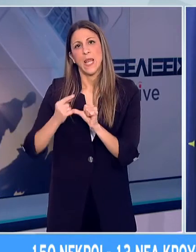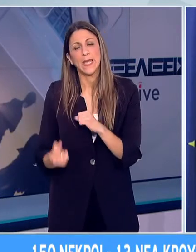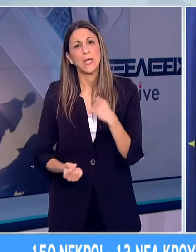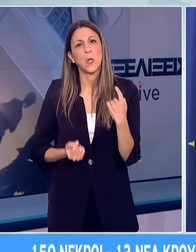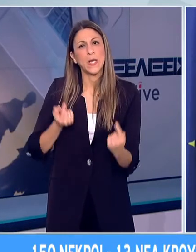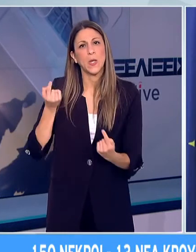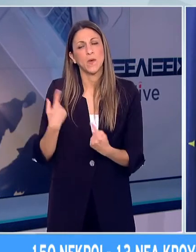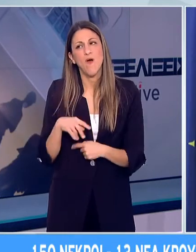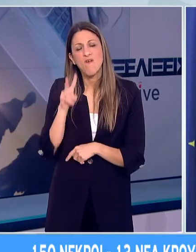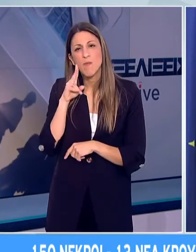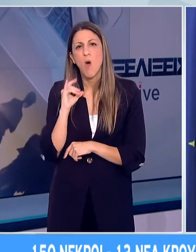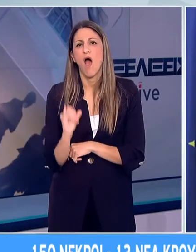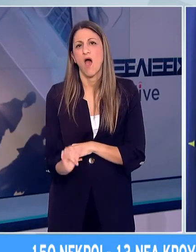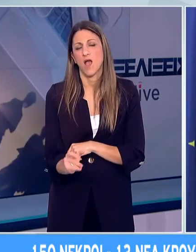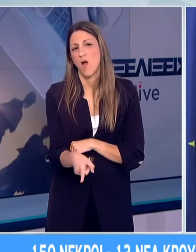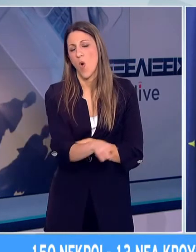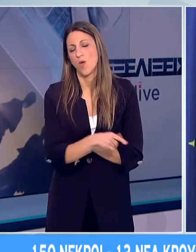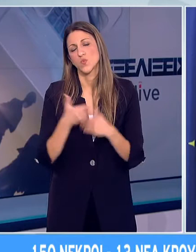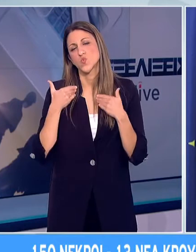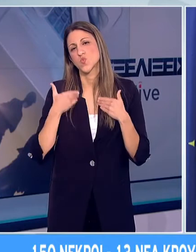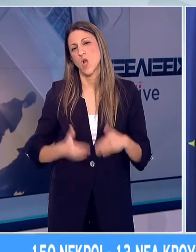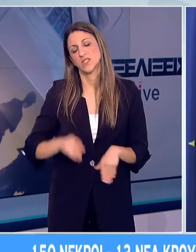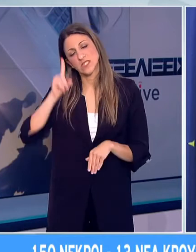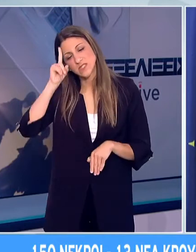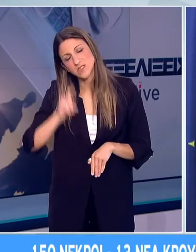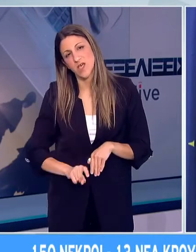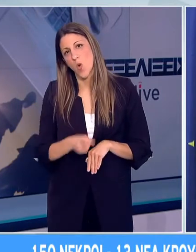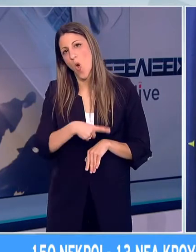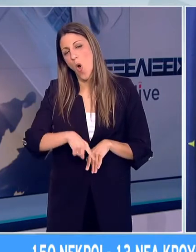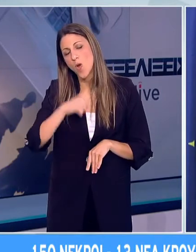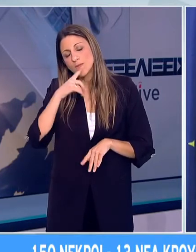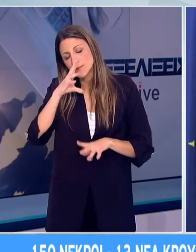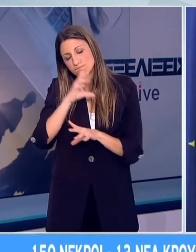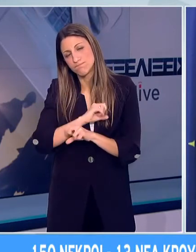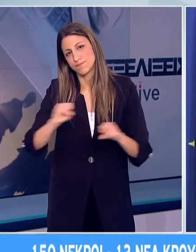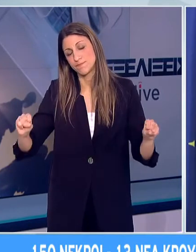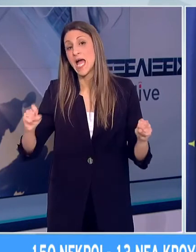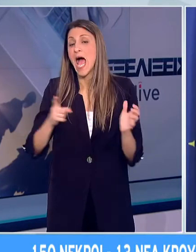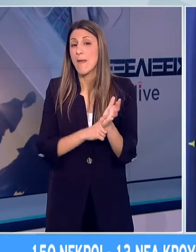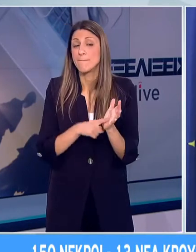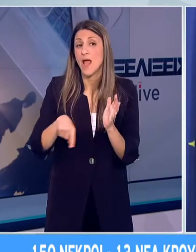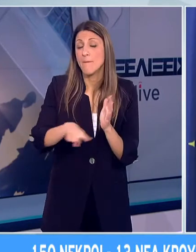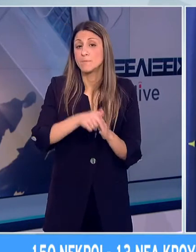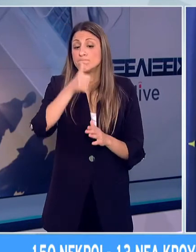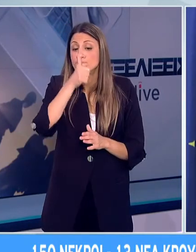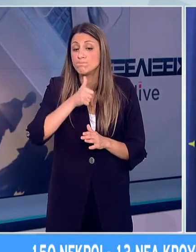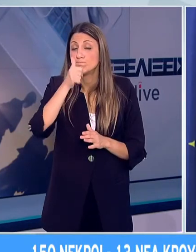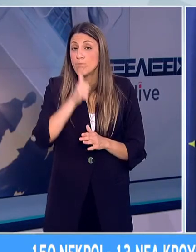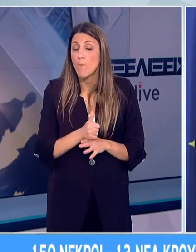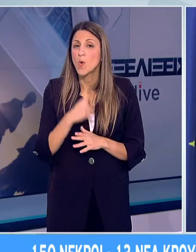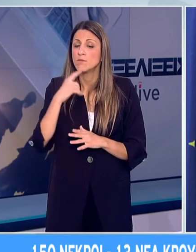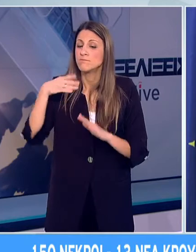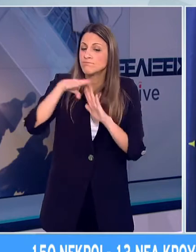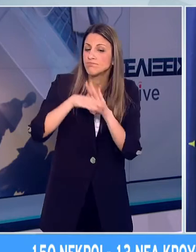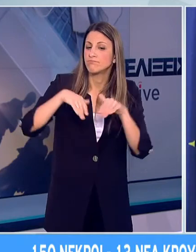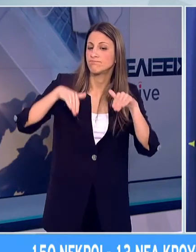φαντάζει αργή, με δεδομένη την κόποση των τελευταίων εβδομάδων είναι όμως απαραίτητο να λειτουργήσουμε με σύνεση, με πειθαρχία, σταθμίζοντας και αξιολογώντας